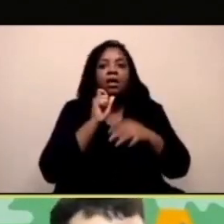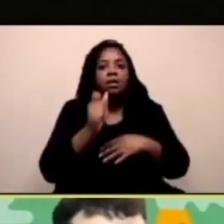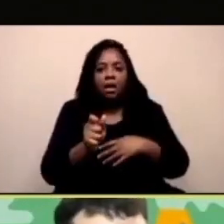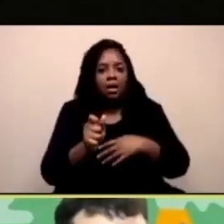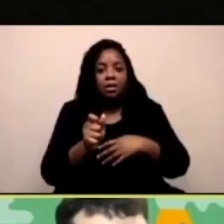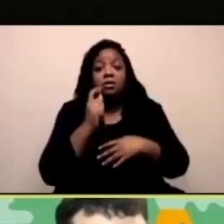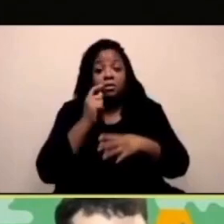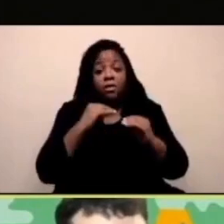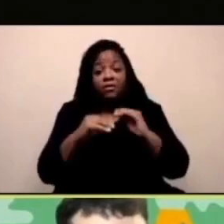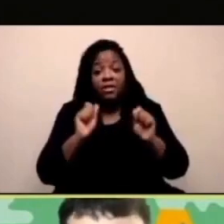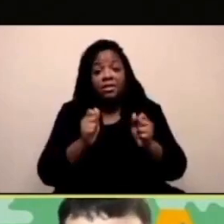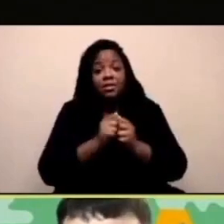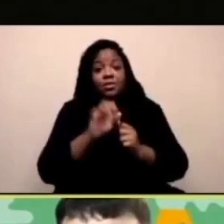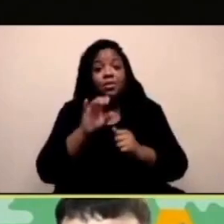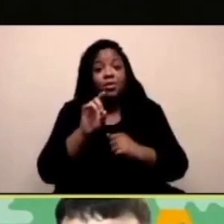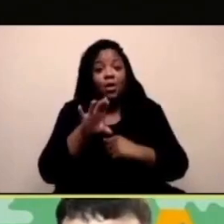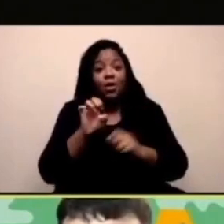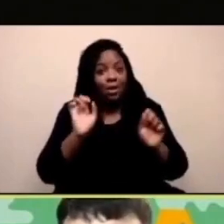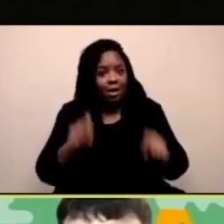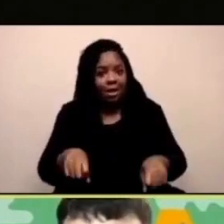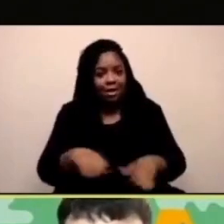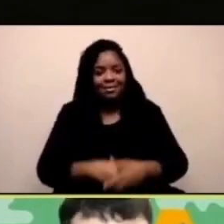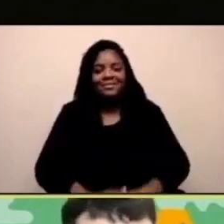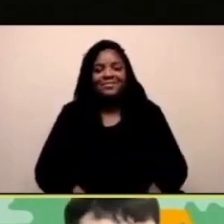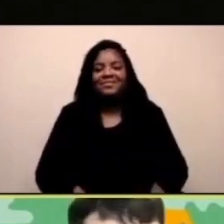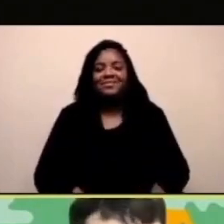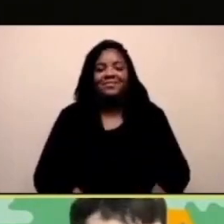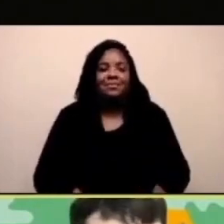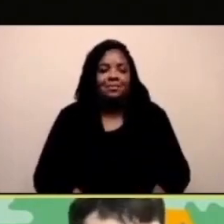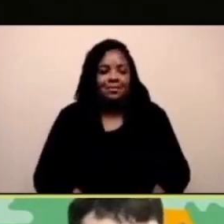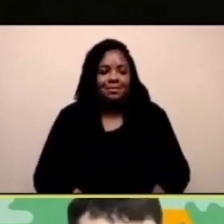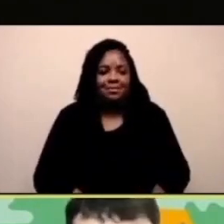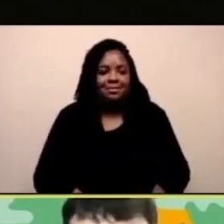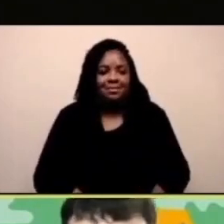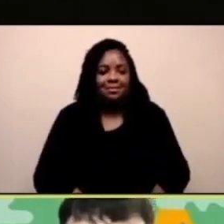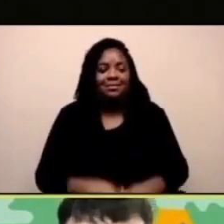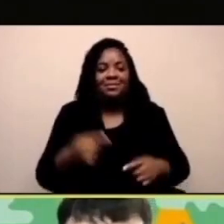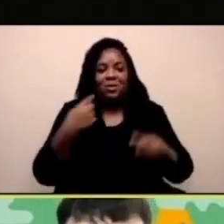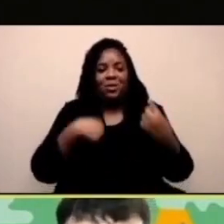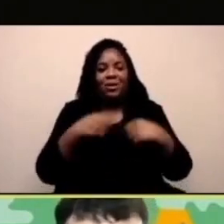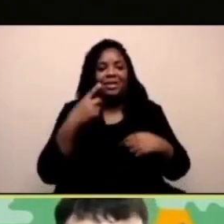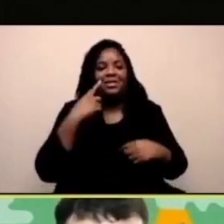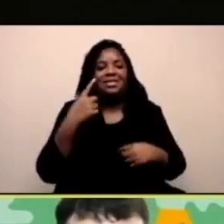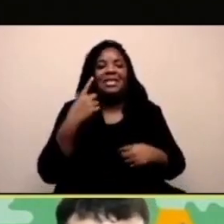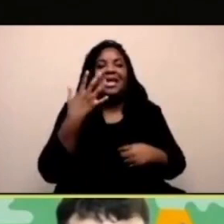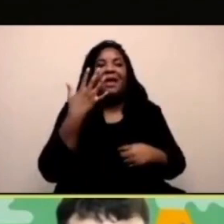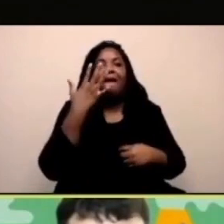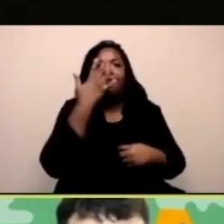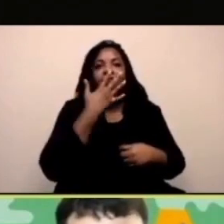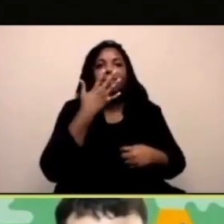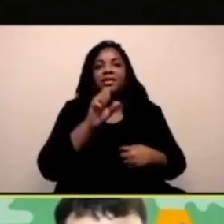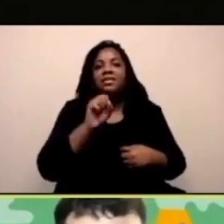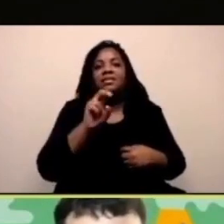testa i baffi e il naso non mi seguono, ma lo possiamo aggiustare con dei codici.